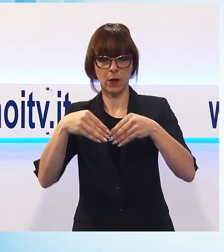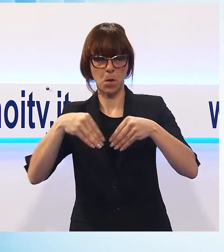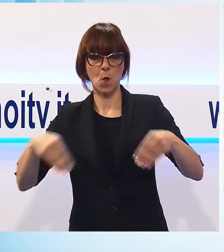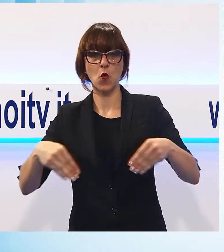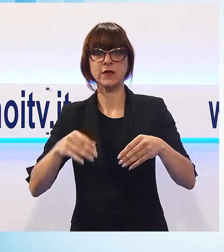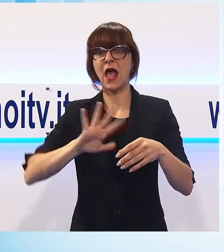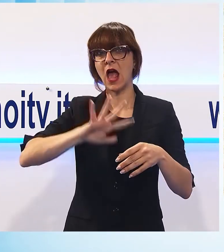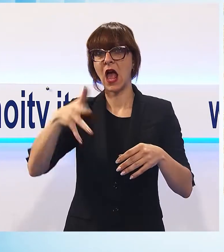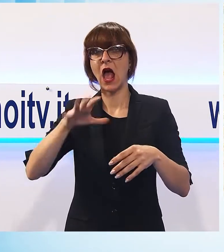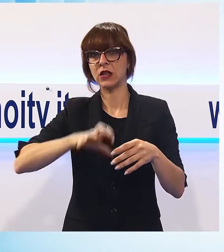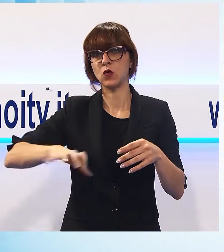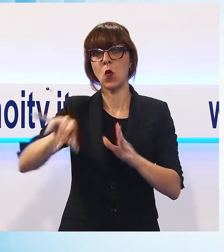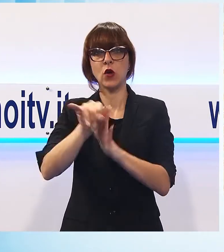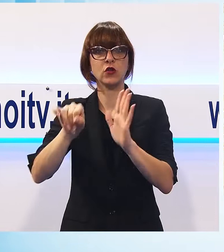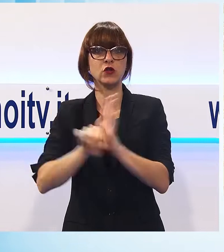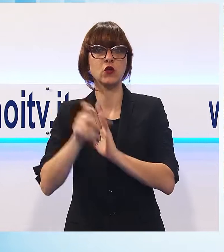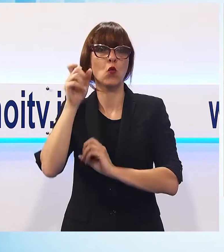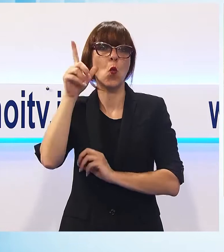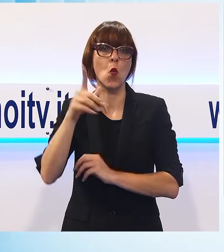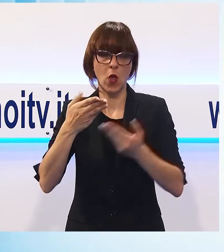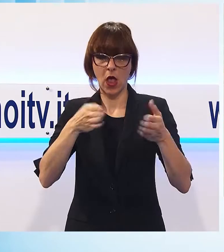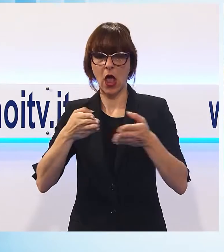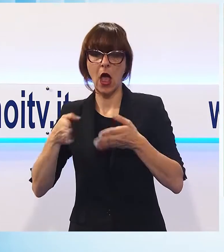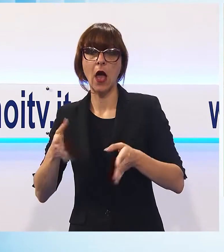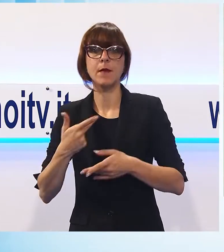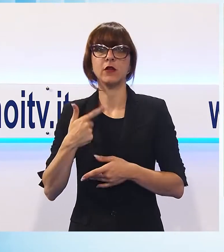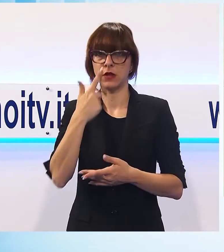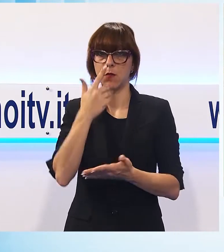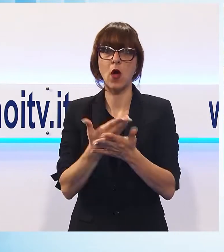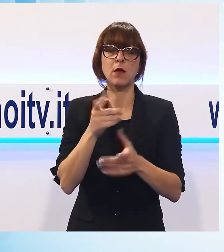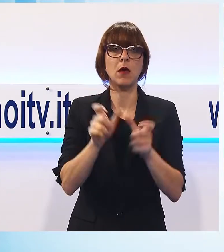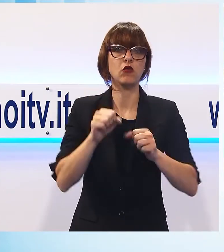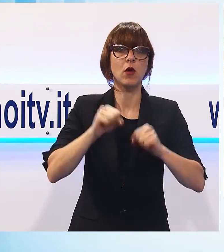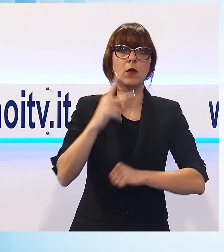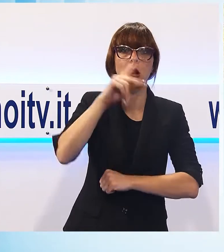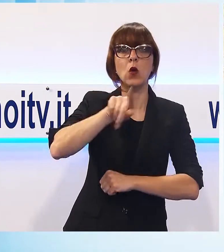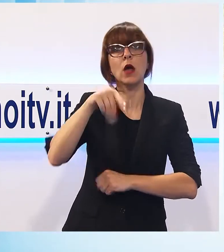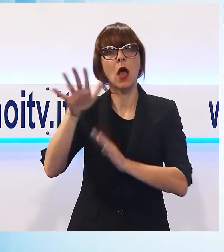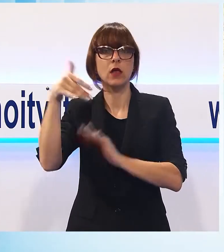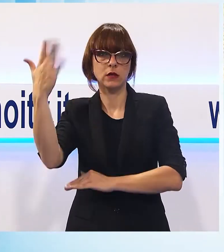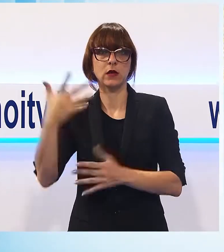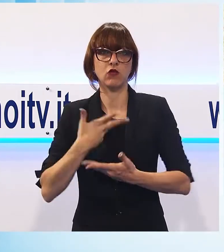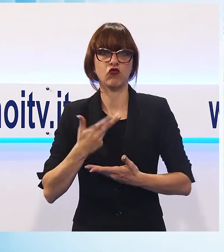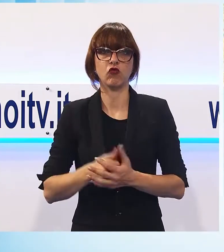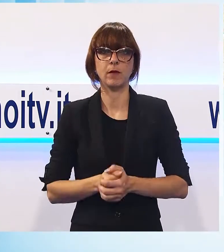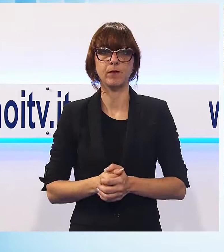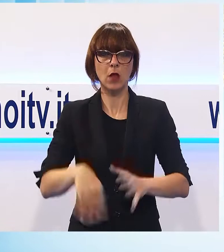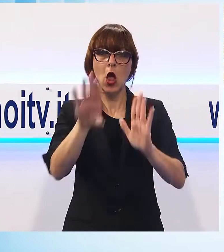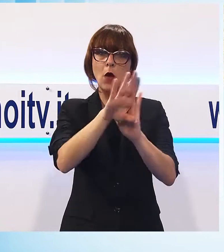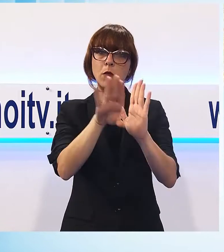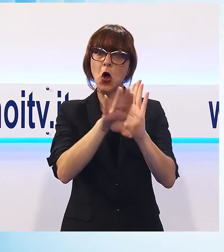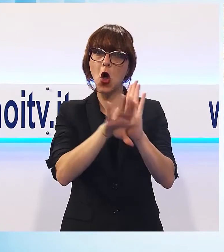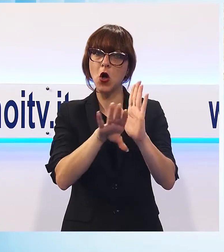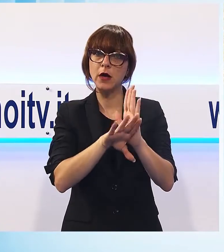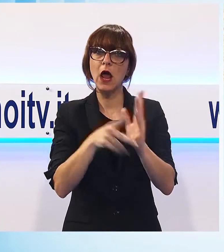città per i lucchesi e per i non lucchesi. Per conoscere il programma completo e dettagliato della manifestazione, ma anche per